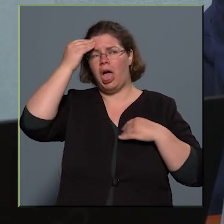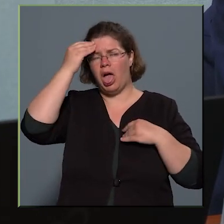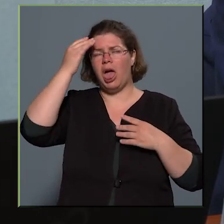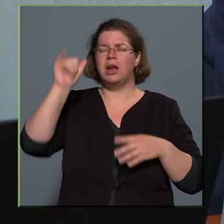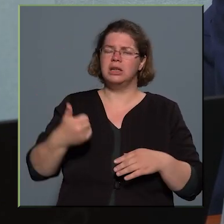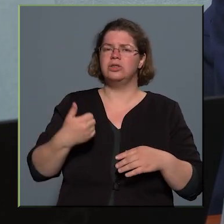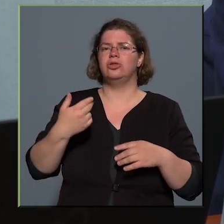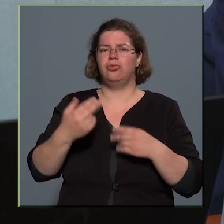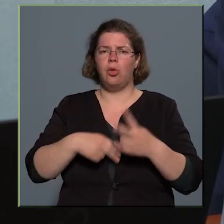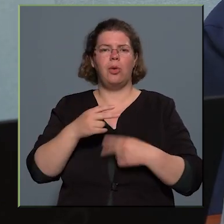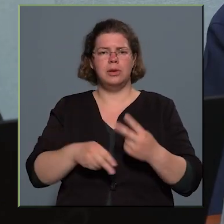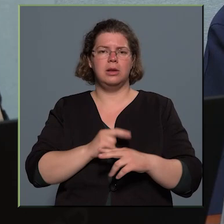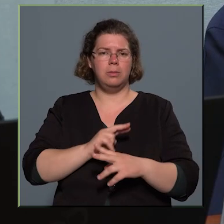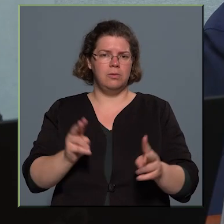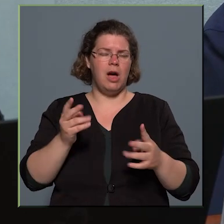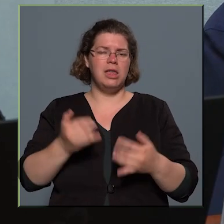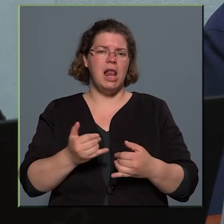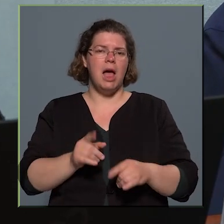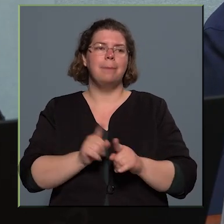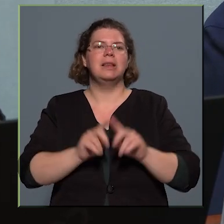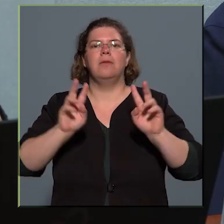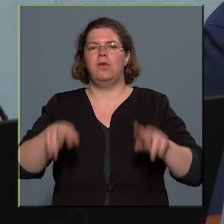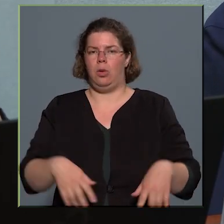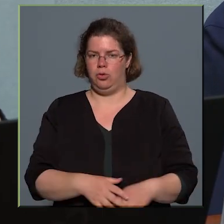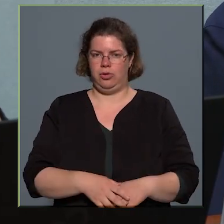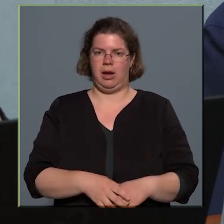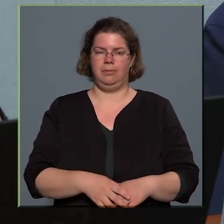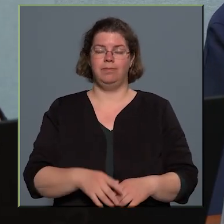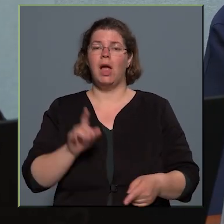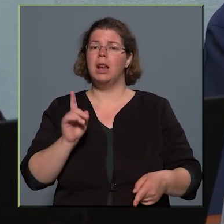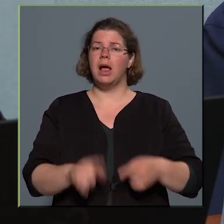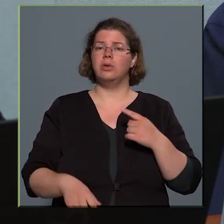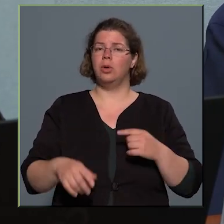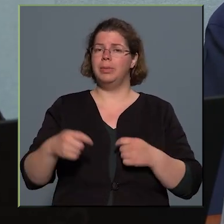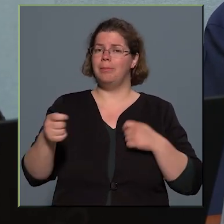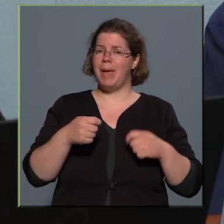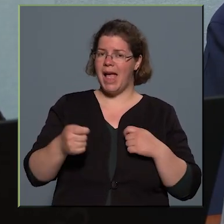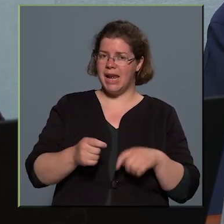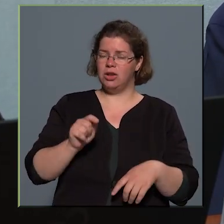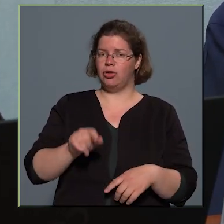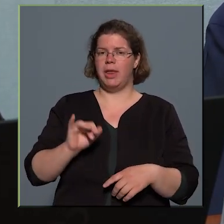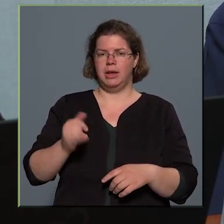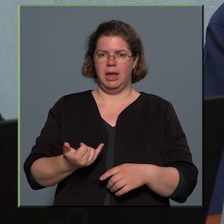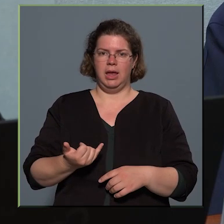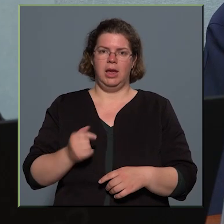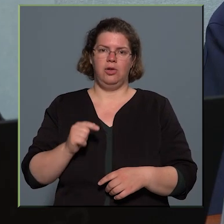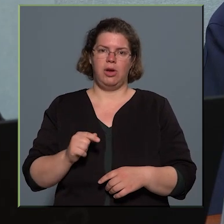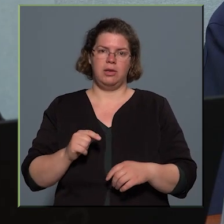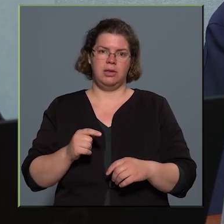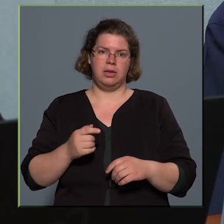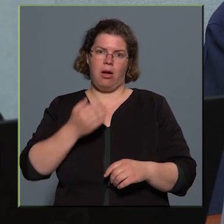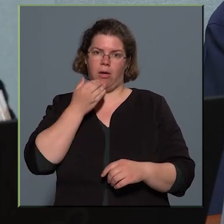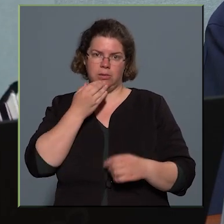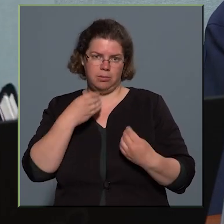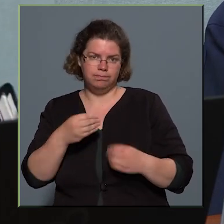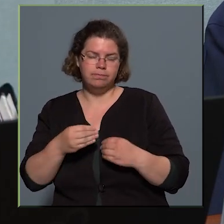fokozottabban van jelen, mint a tényleges valóság. A legutóbbi mérésen azonban, és ezt ide akartam kiukadni,